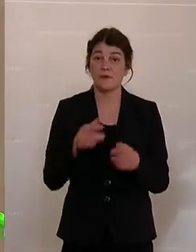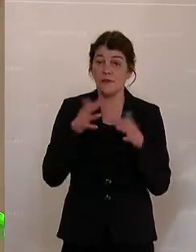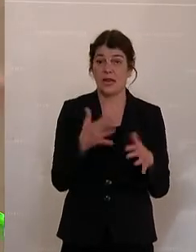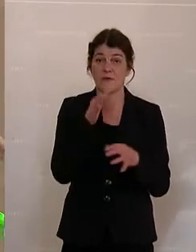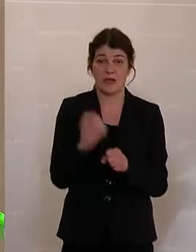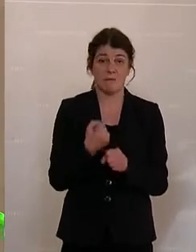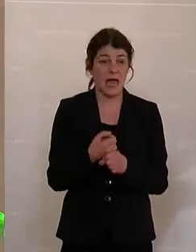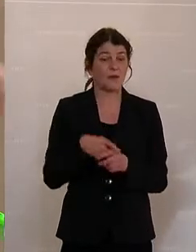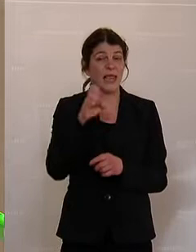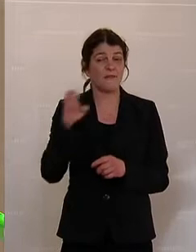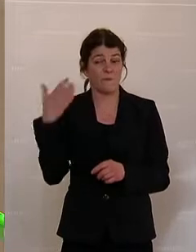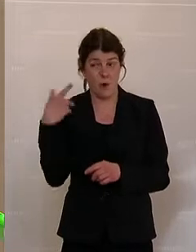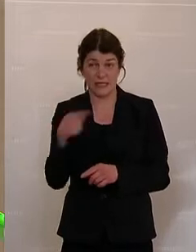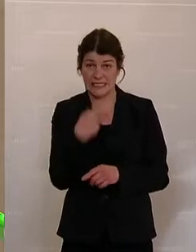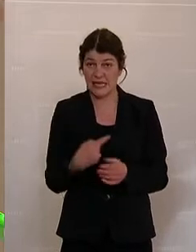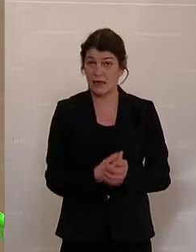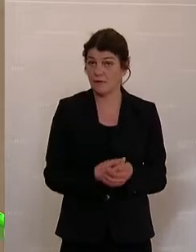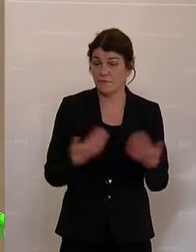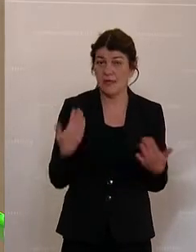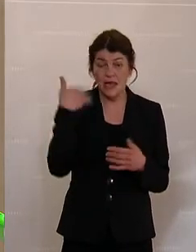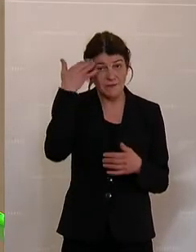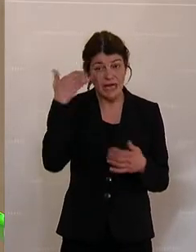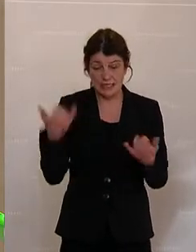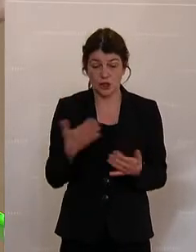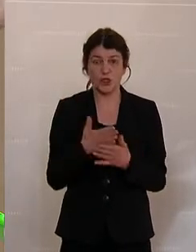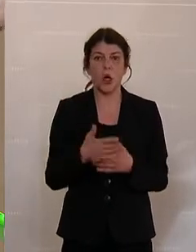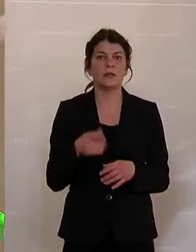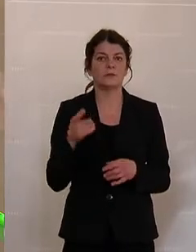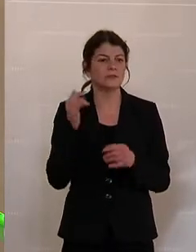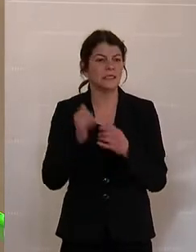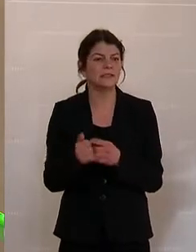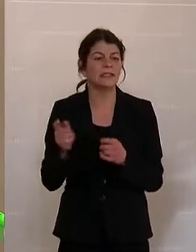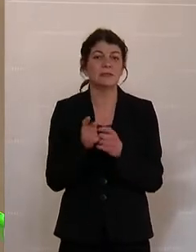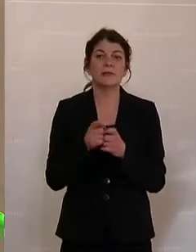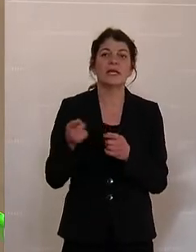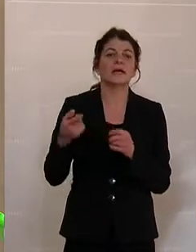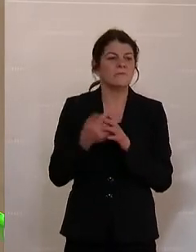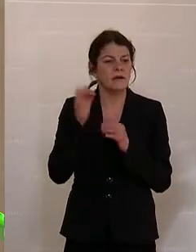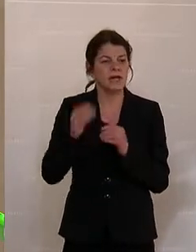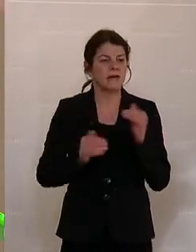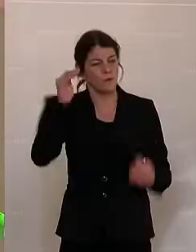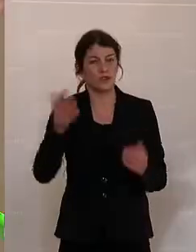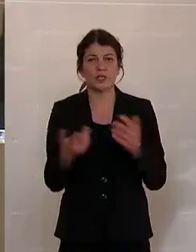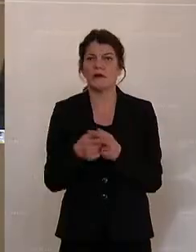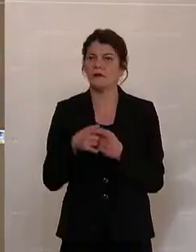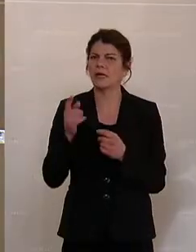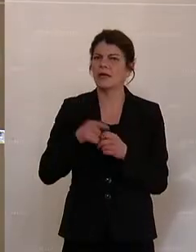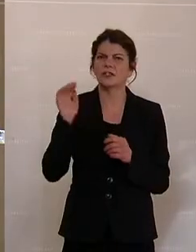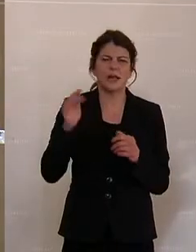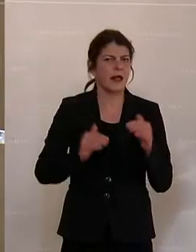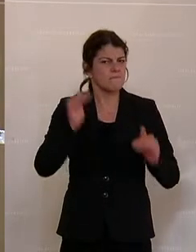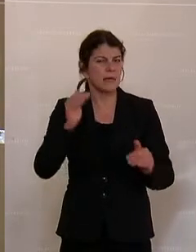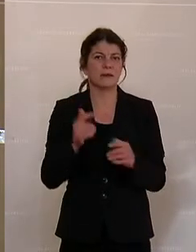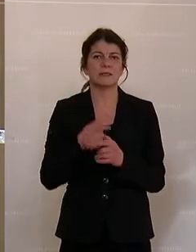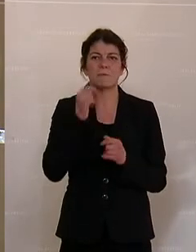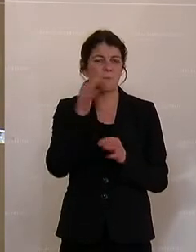Und Evi, das, was du vorher gesagt hast, es ist ja kein, also wir wissen ja mittlerweile, es geht um einen Motherhood-Pay-Gap. Der echte Gender-Pay-Gap sind ja nur ein paar Prozent, die man erklären kann. Wir